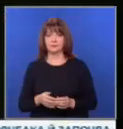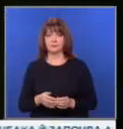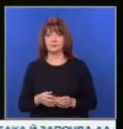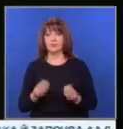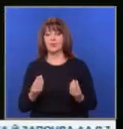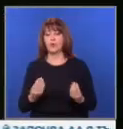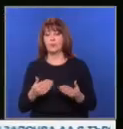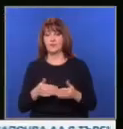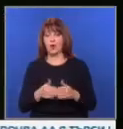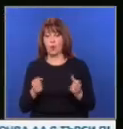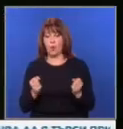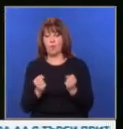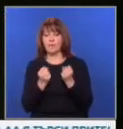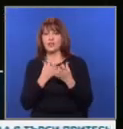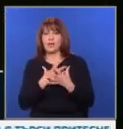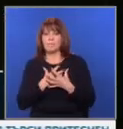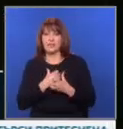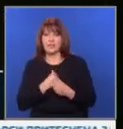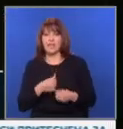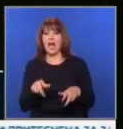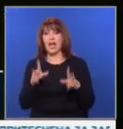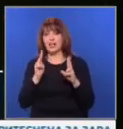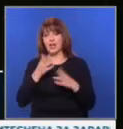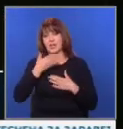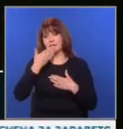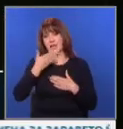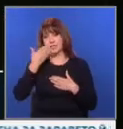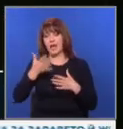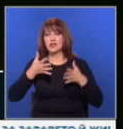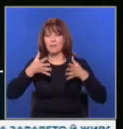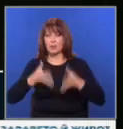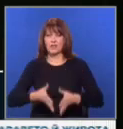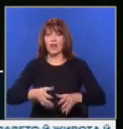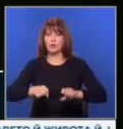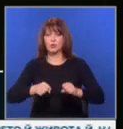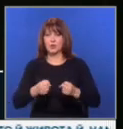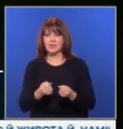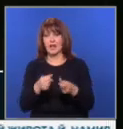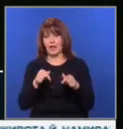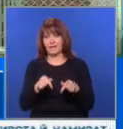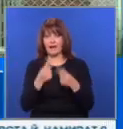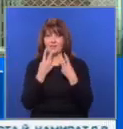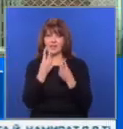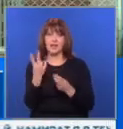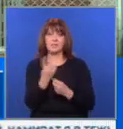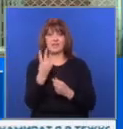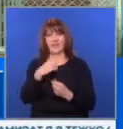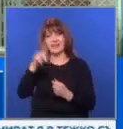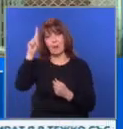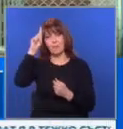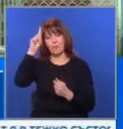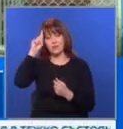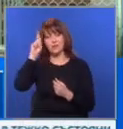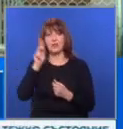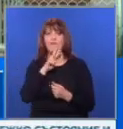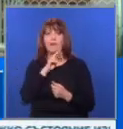Добър вечер! Оплашени, притеснени, но и решени да разкажат за бруталното насилие. Така заварихме днес двете момичета, които бяха